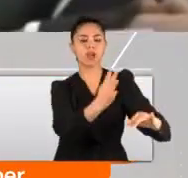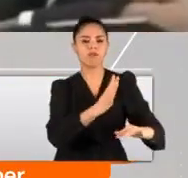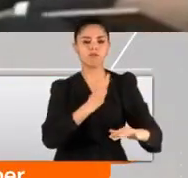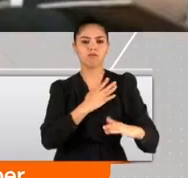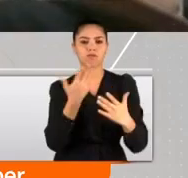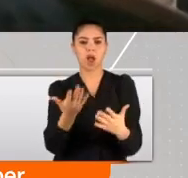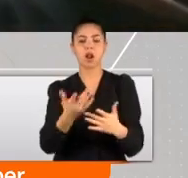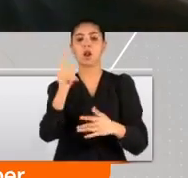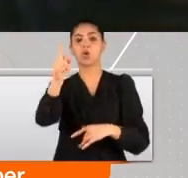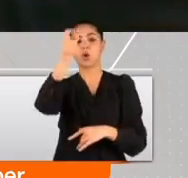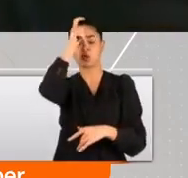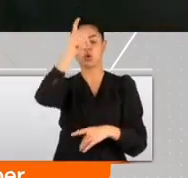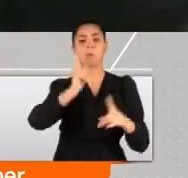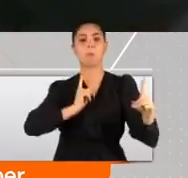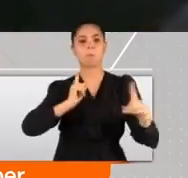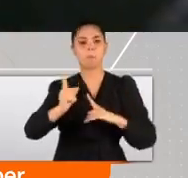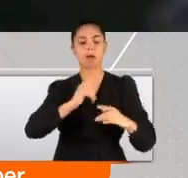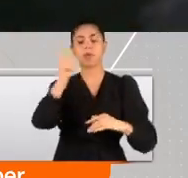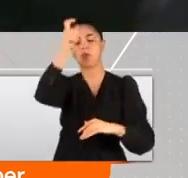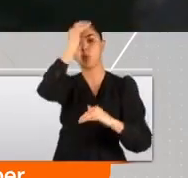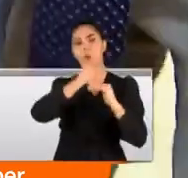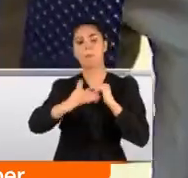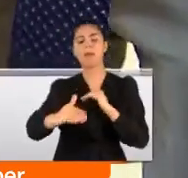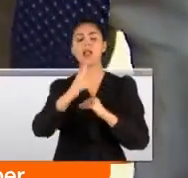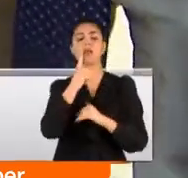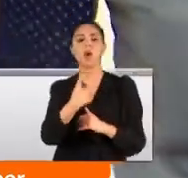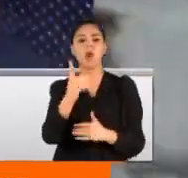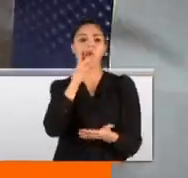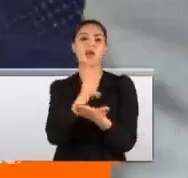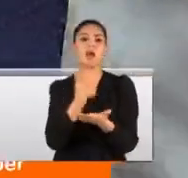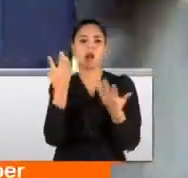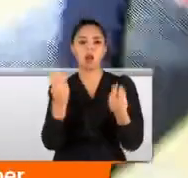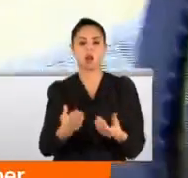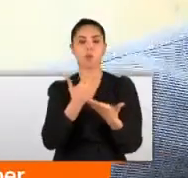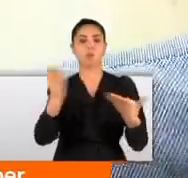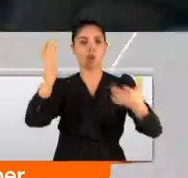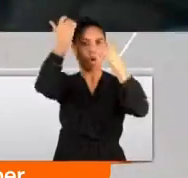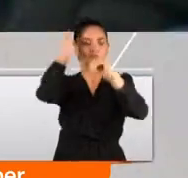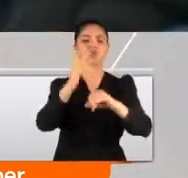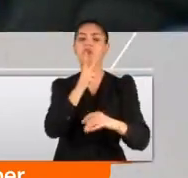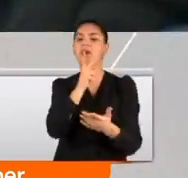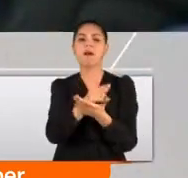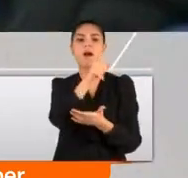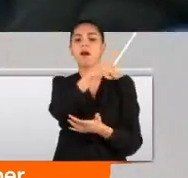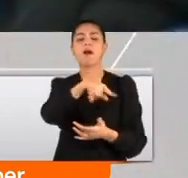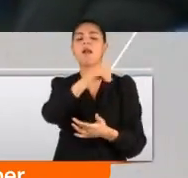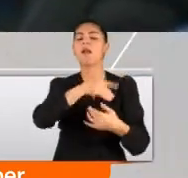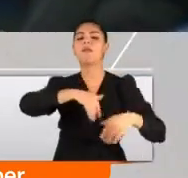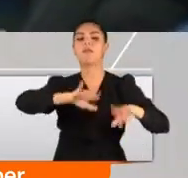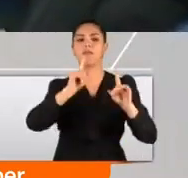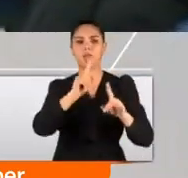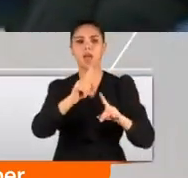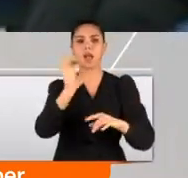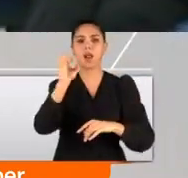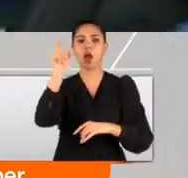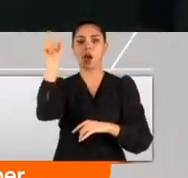tarafsız mahkemeler eliyle Türk milleti adına hüküm verir. Büyükelçilerin karar vereceği bir şey değil. Biz birileri istedi diye Osman